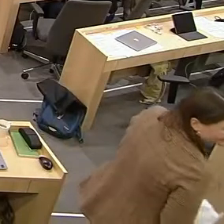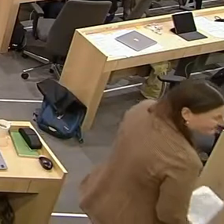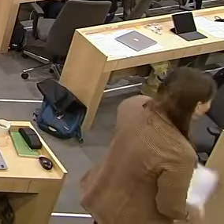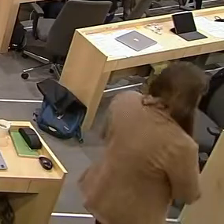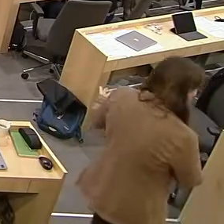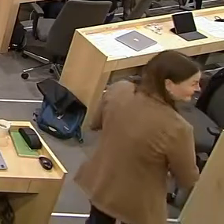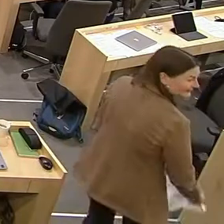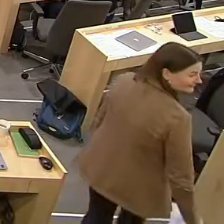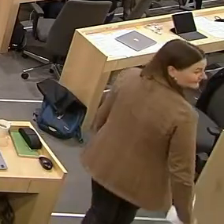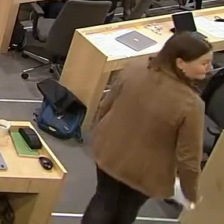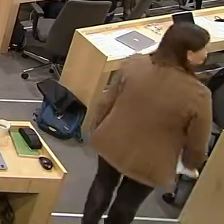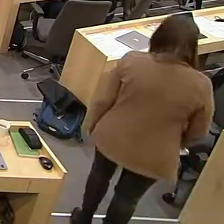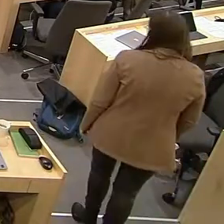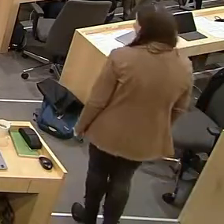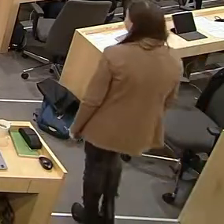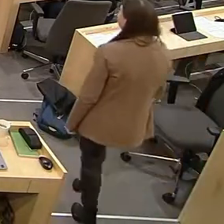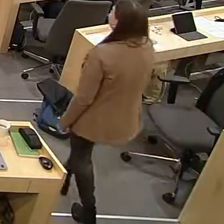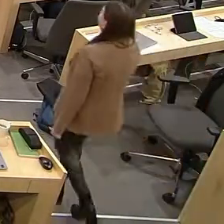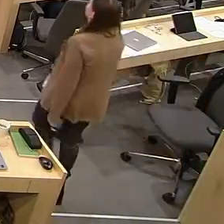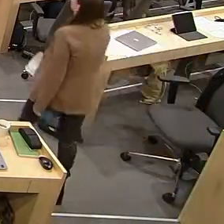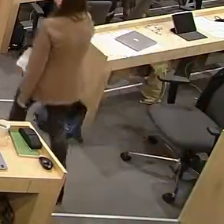Ja, es ist jetzt 15 Uhr oder kurz vor 15 Uhr. Danke.